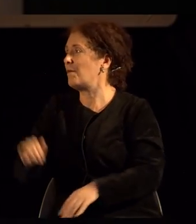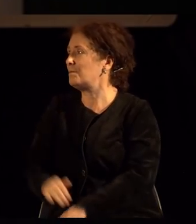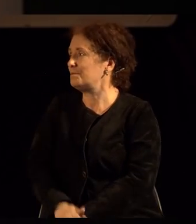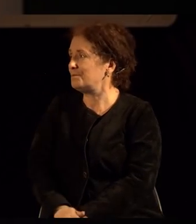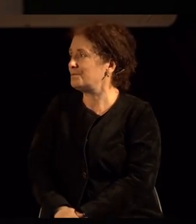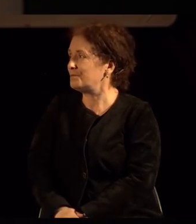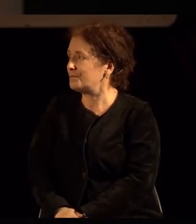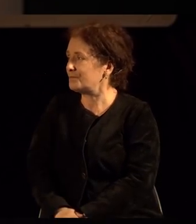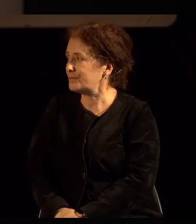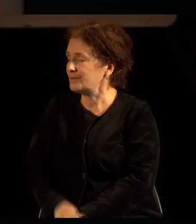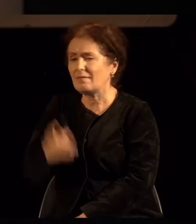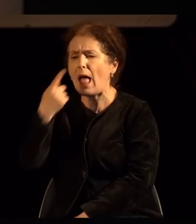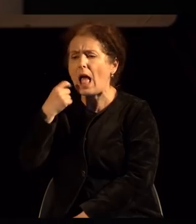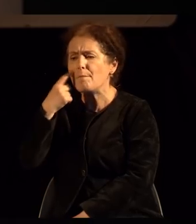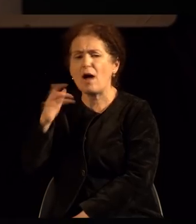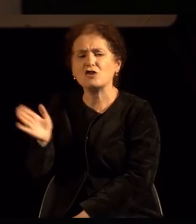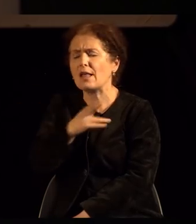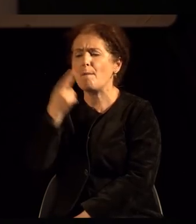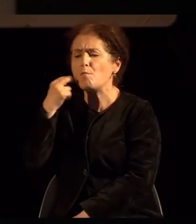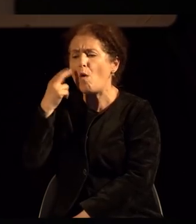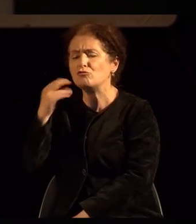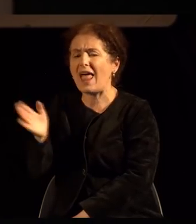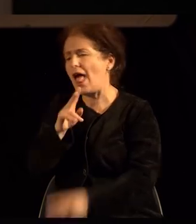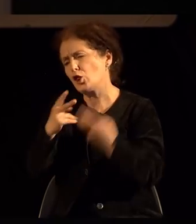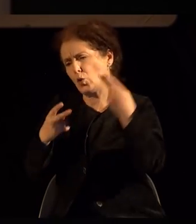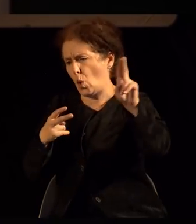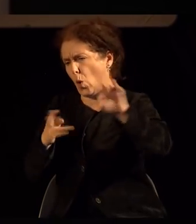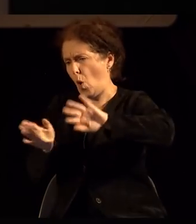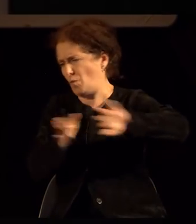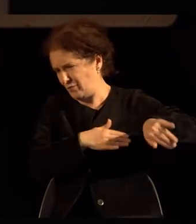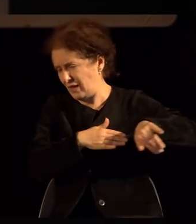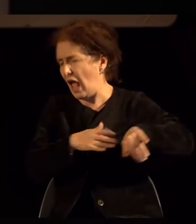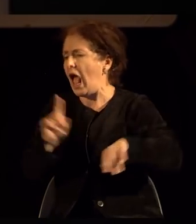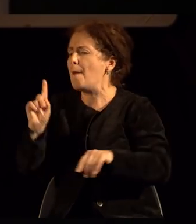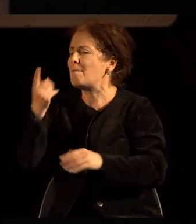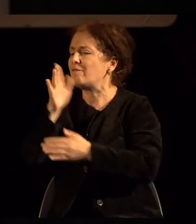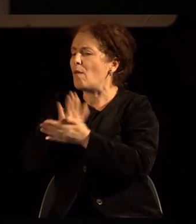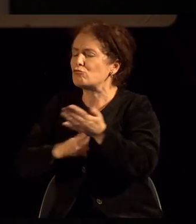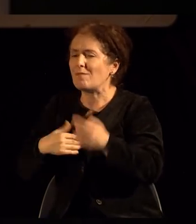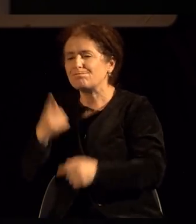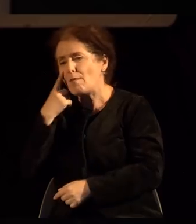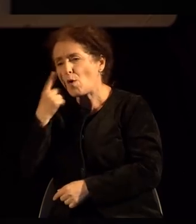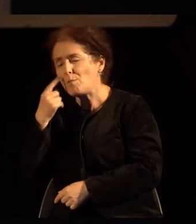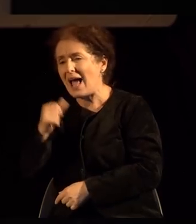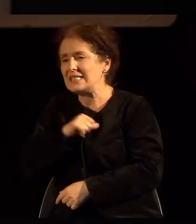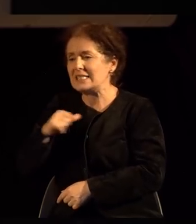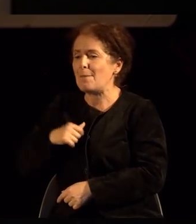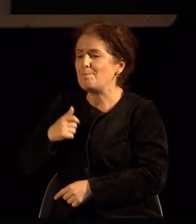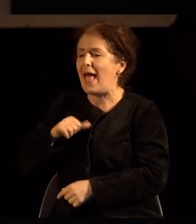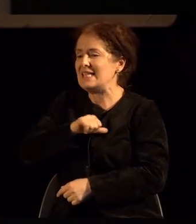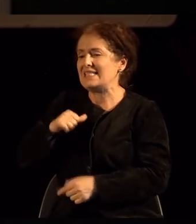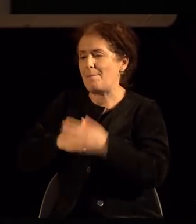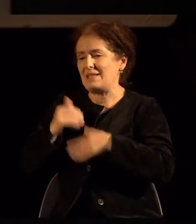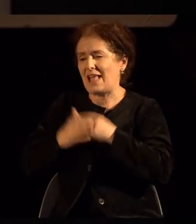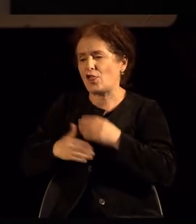пошто кај машките, кај момчињата било малку поинако, кога прв пат почнувавте да експериментирате со мастурбација, што